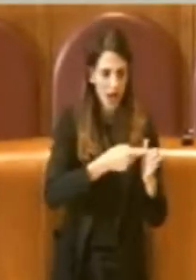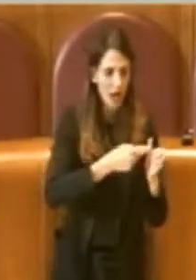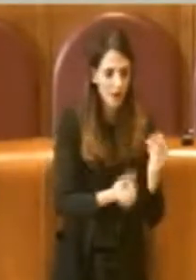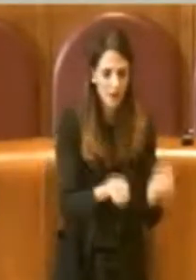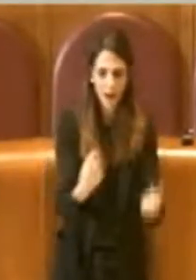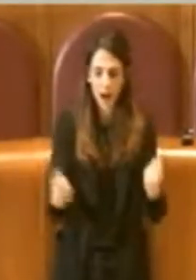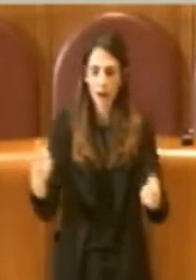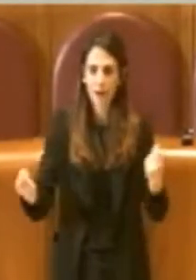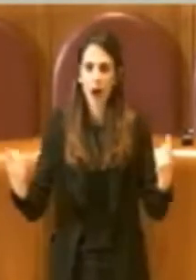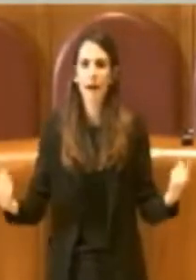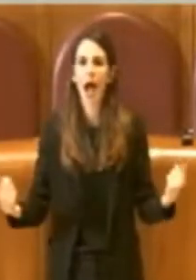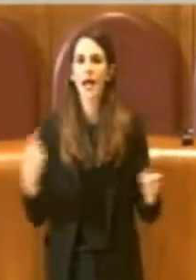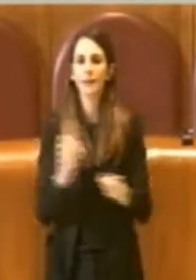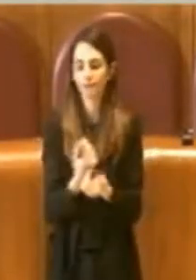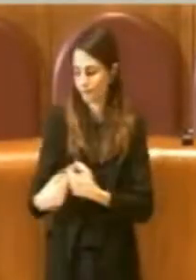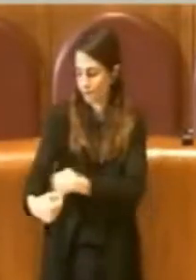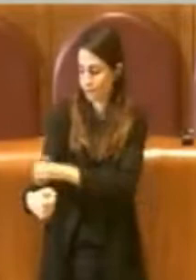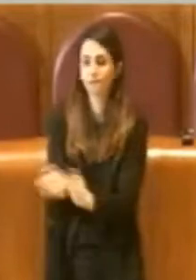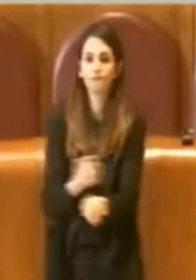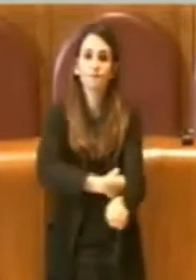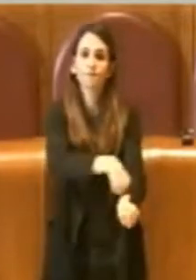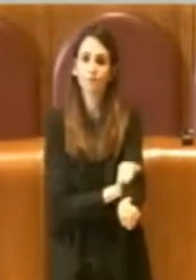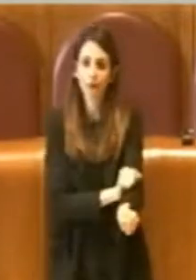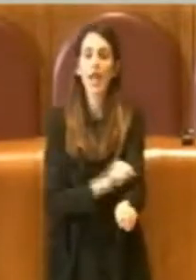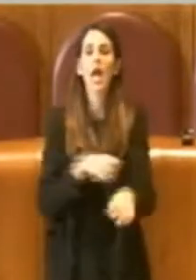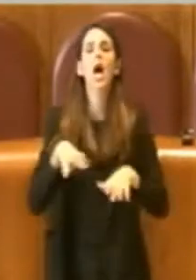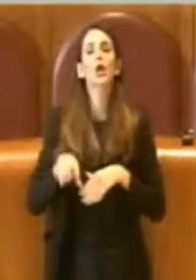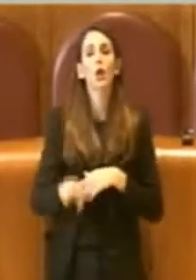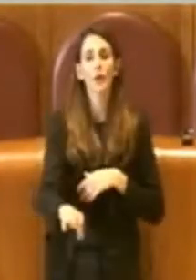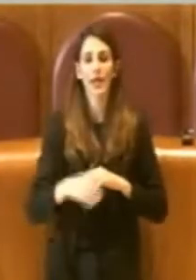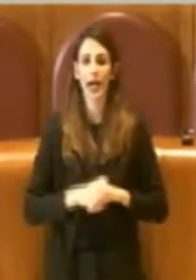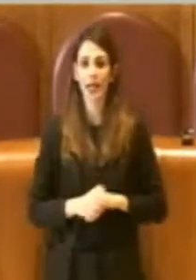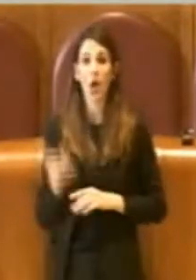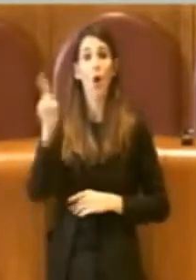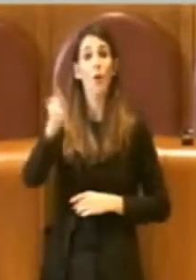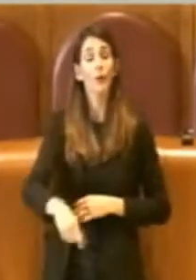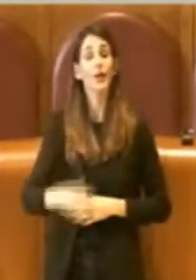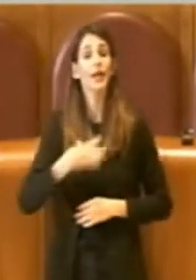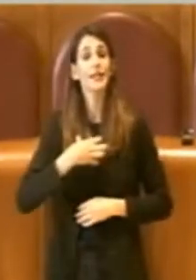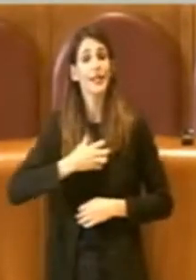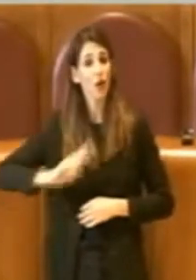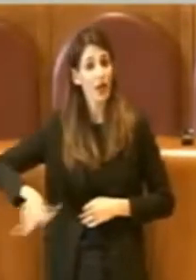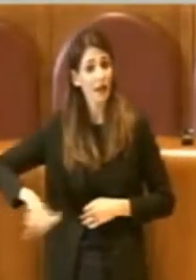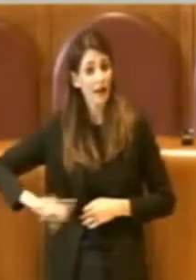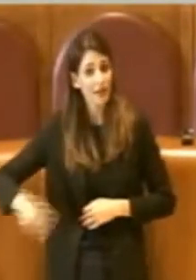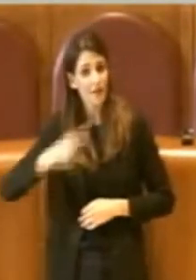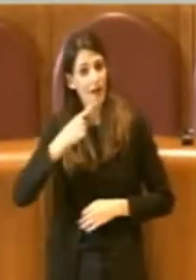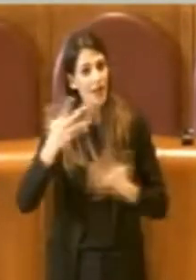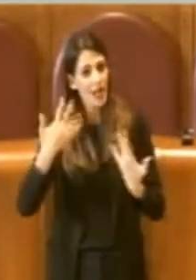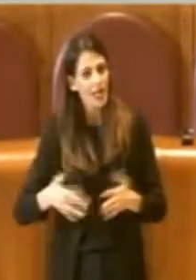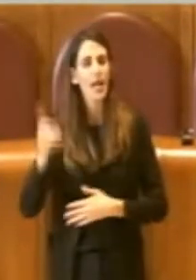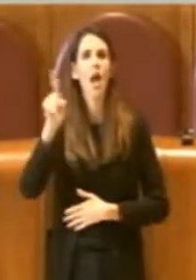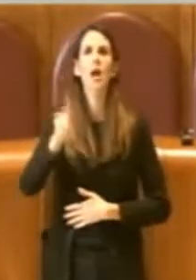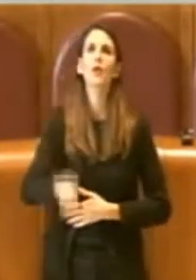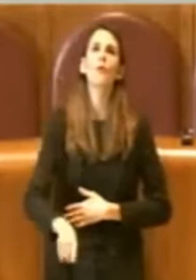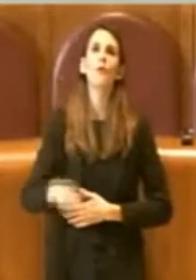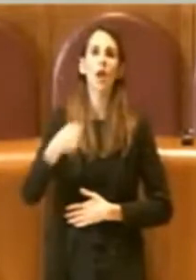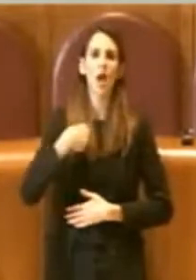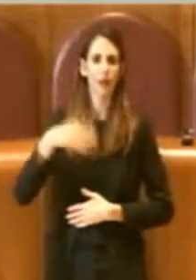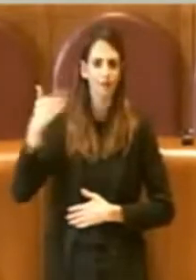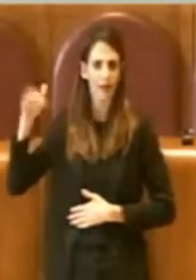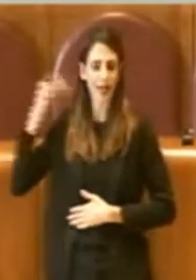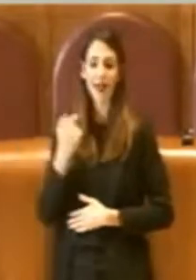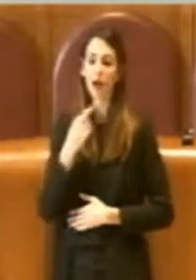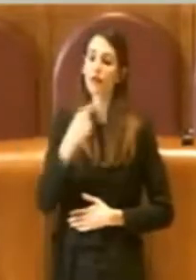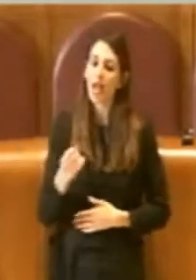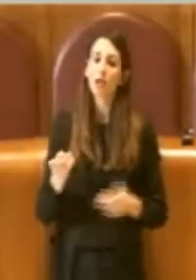il sistema abbiamo dovuto fare, come ha detto l'assessore calabrese, come ho detto io nel mio intervento, abbiamo dovuto fare diverse commissioni